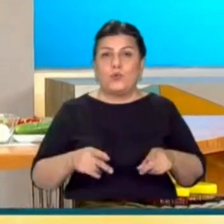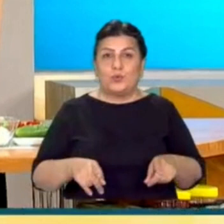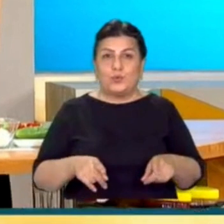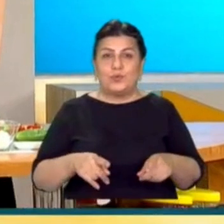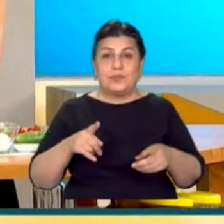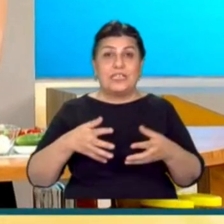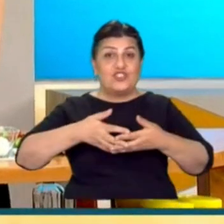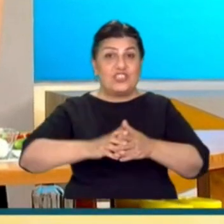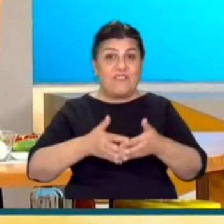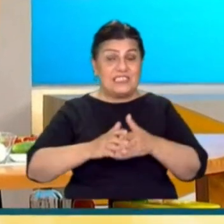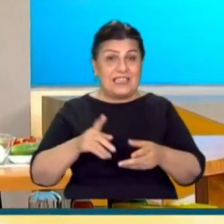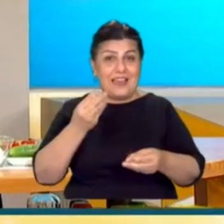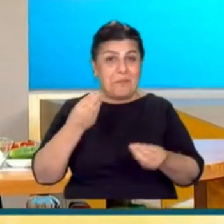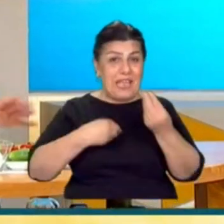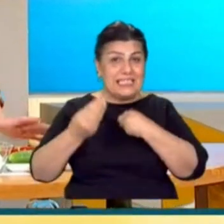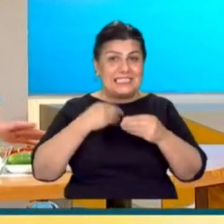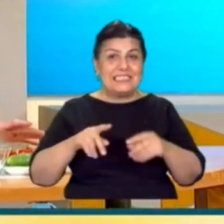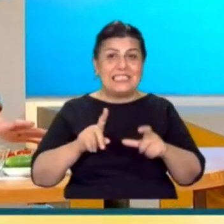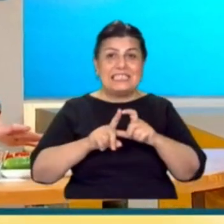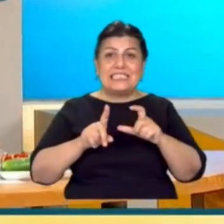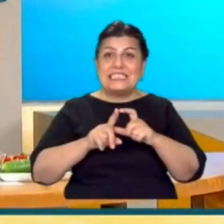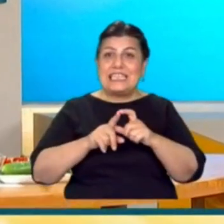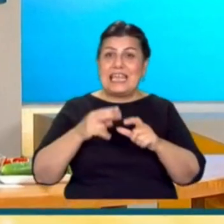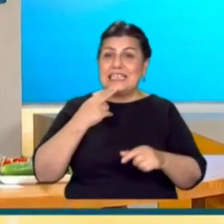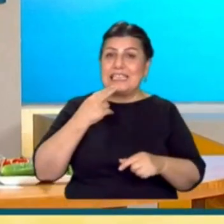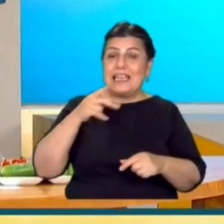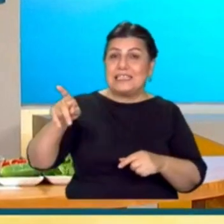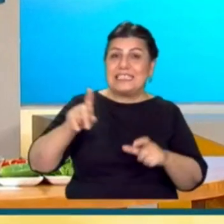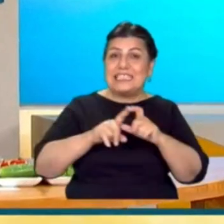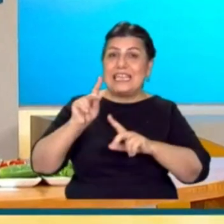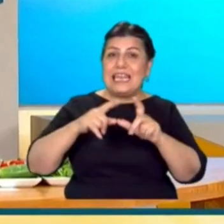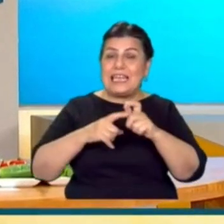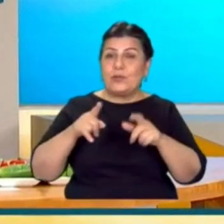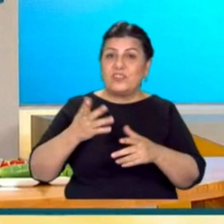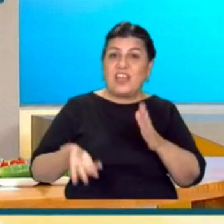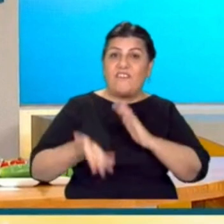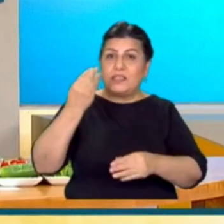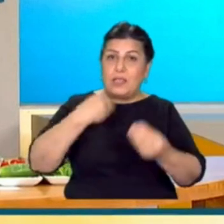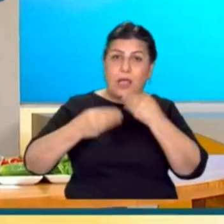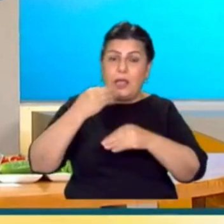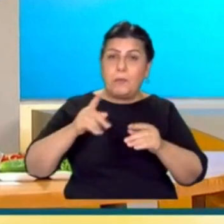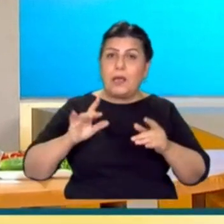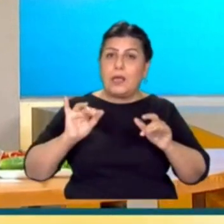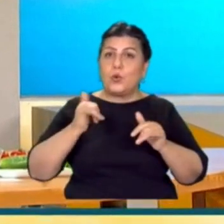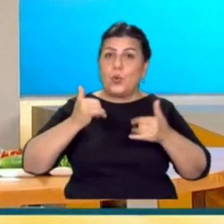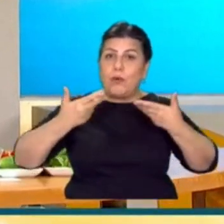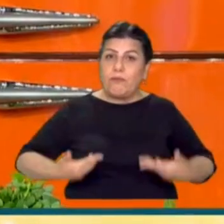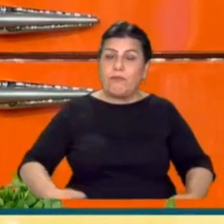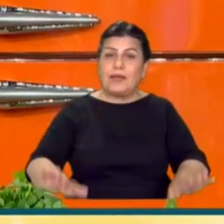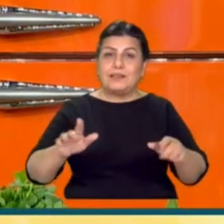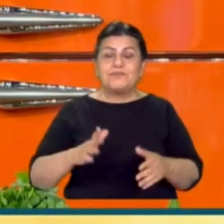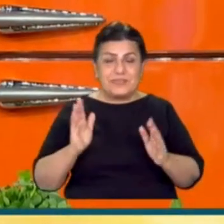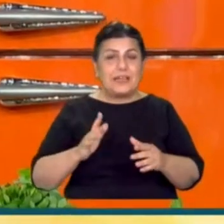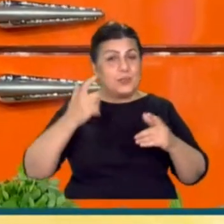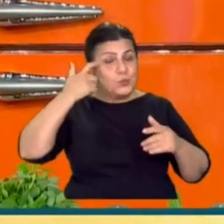besledin yani. Uyugular. Hatta Dilek Hanım daha fazla beslenerek kilo verdi. Öyle mi? Kötünde daha fazla beslenmesi gerekiyor. şoka devam ediyoruz efendim.